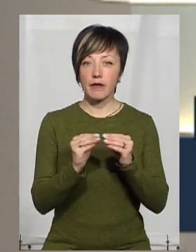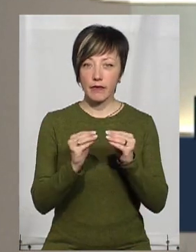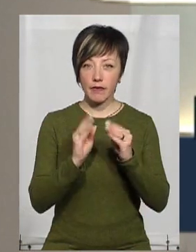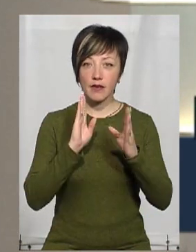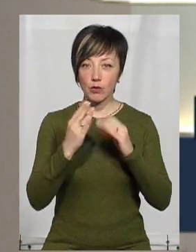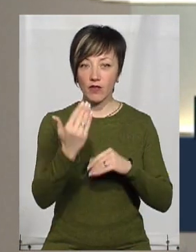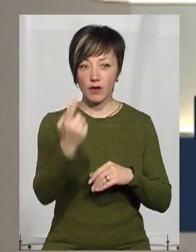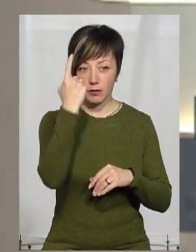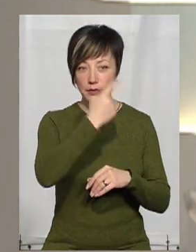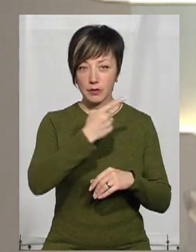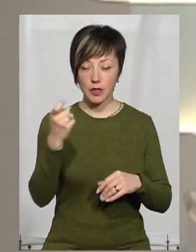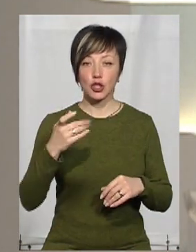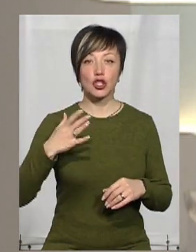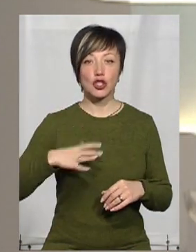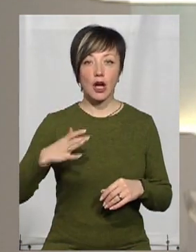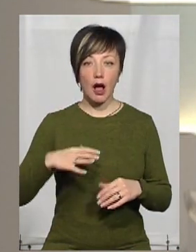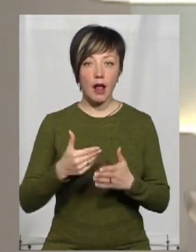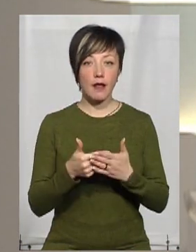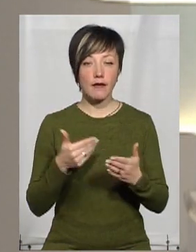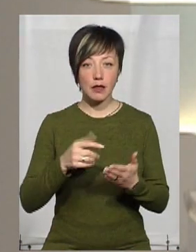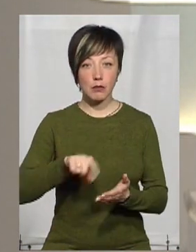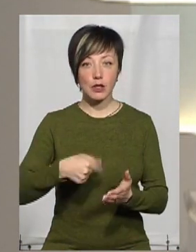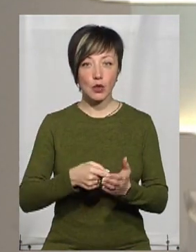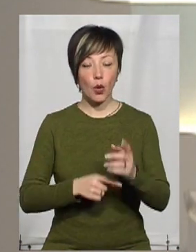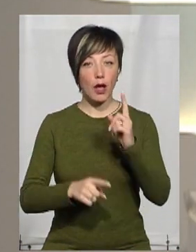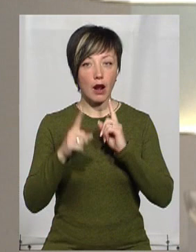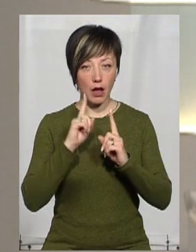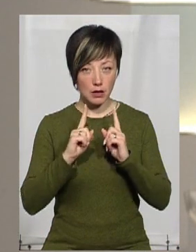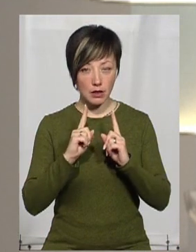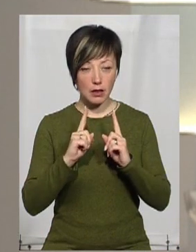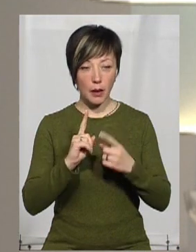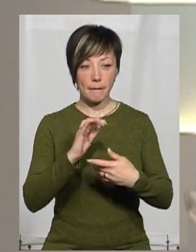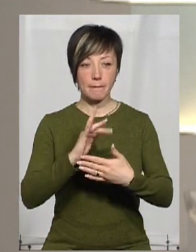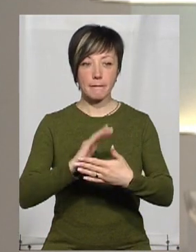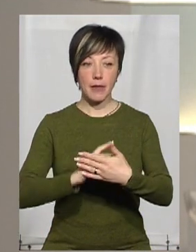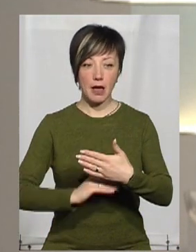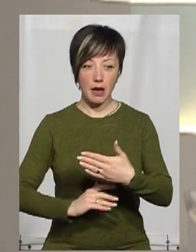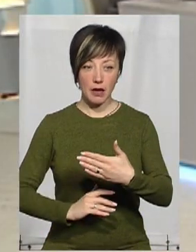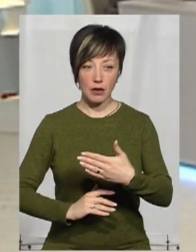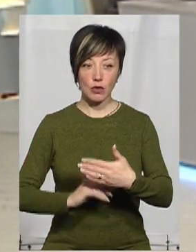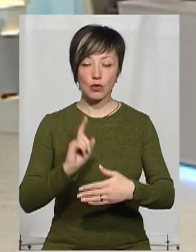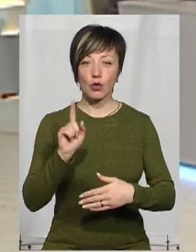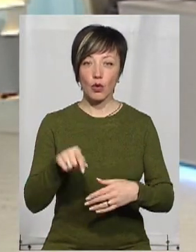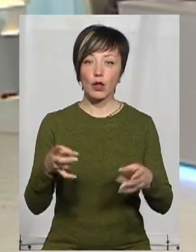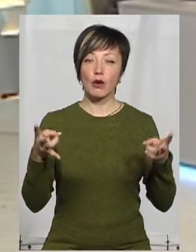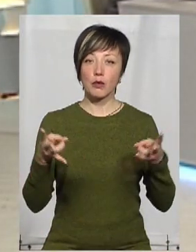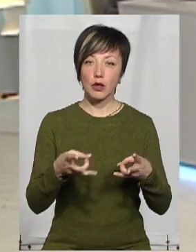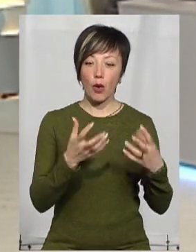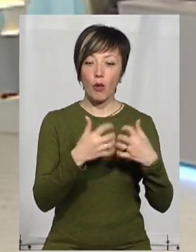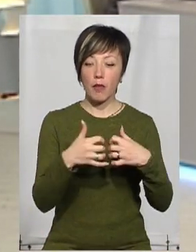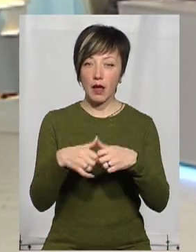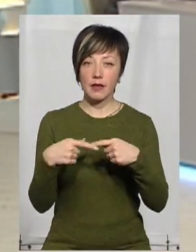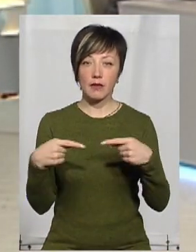у Фейсбук ви повідомляли, що чекали від міської ради перелік того необхідного обладнання,